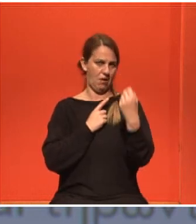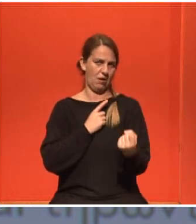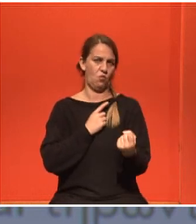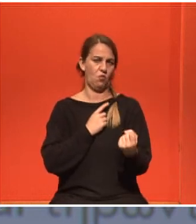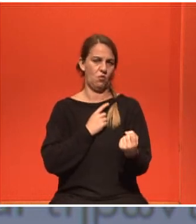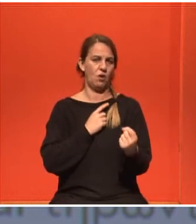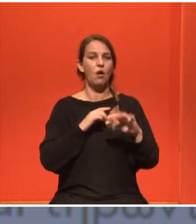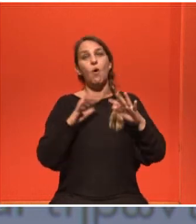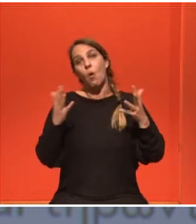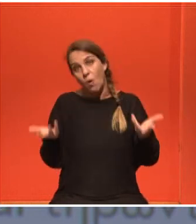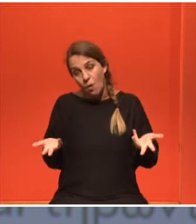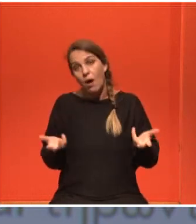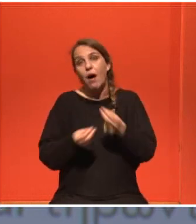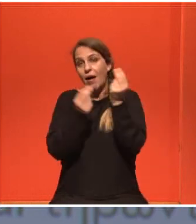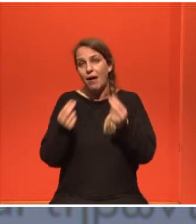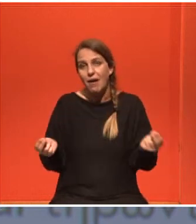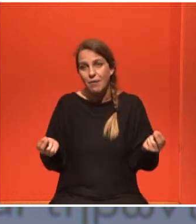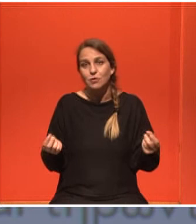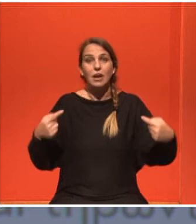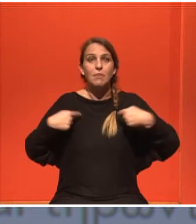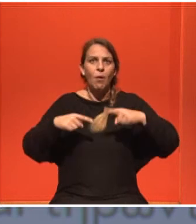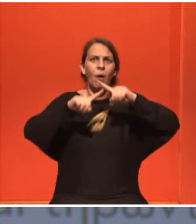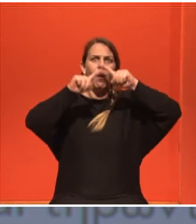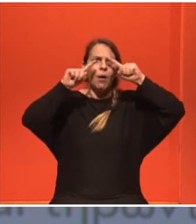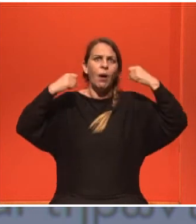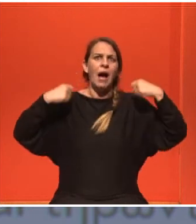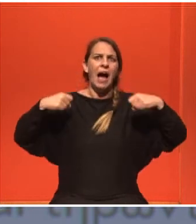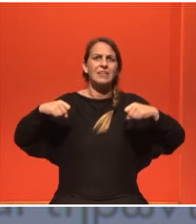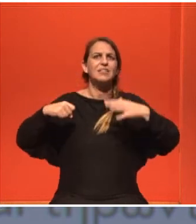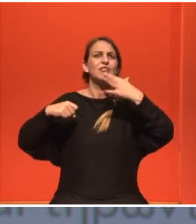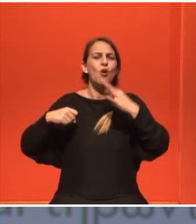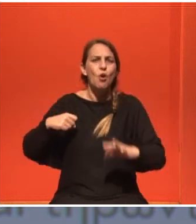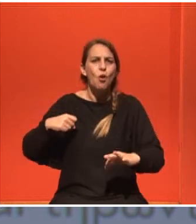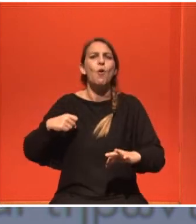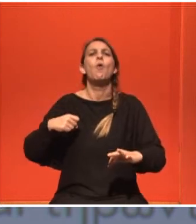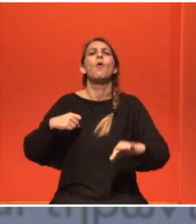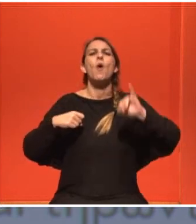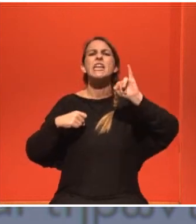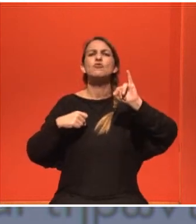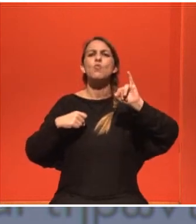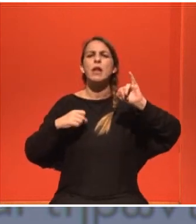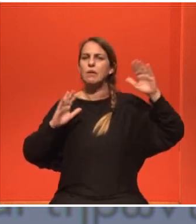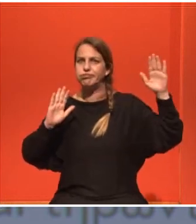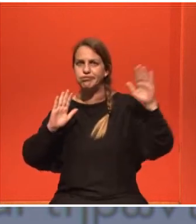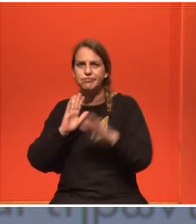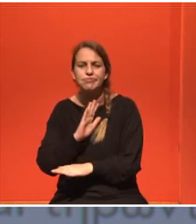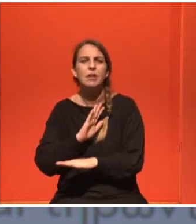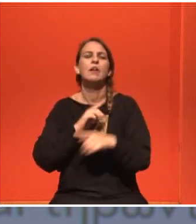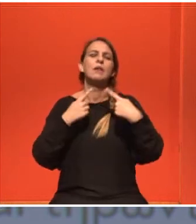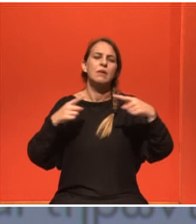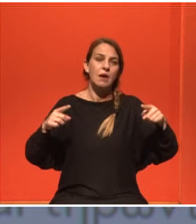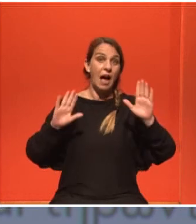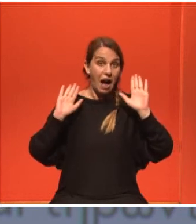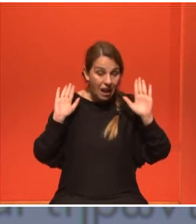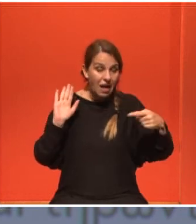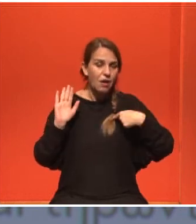Οπότε, καθιστά ακόμα πιο δύσκολη την άσκηση σε μένα, λόγω υπογλυκεμιών, ινσουλίνης κτλ. Έχω μια άψογη